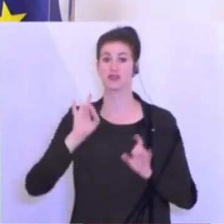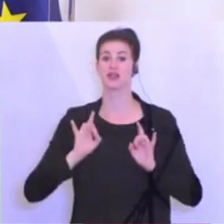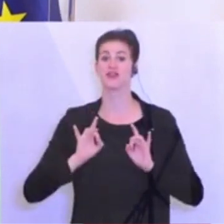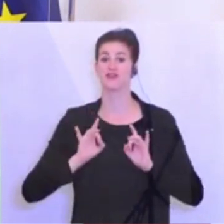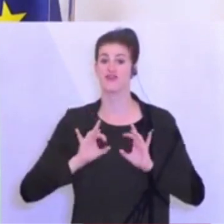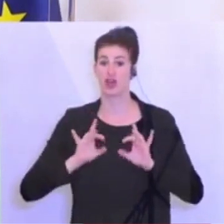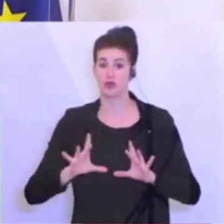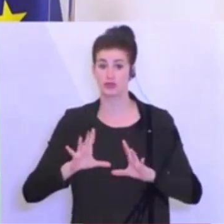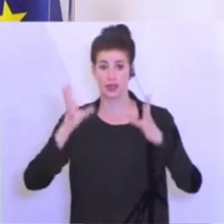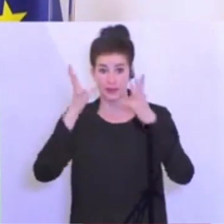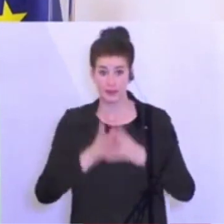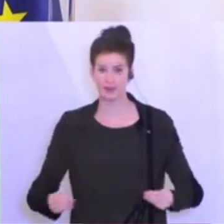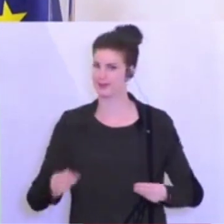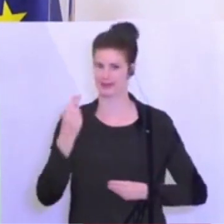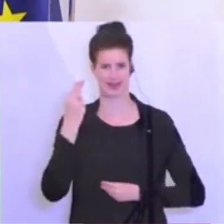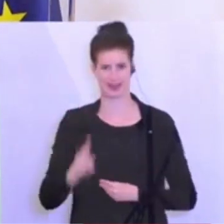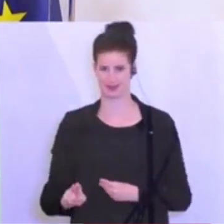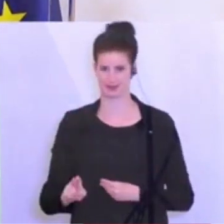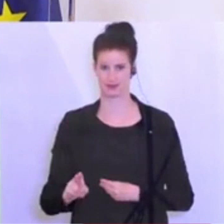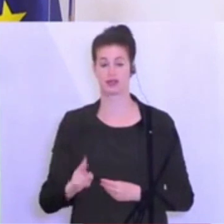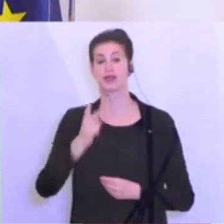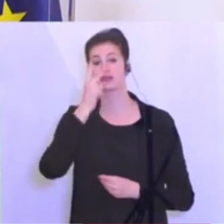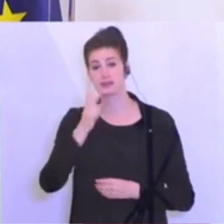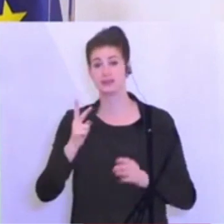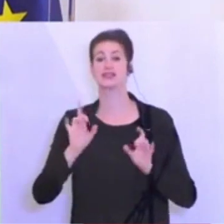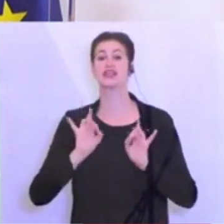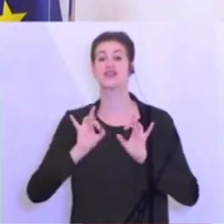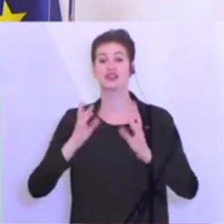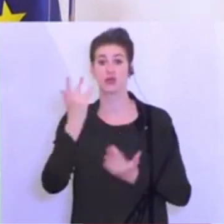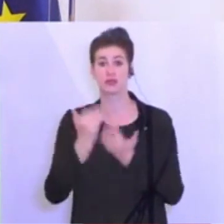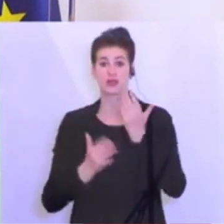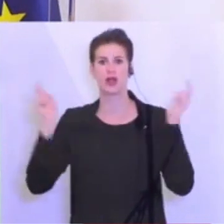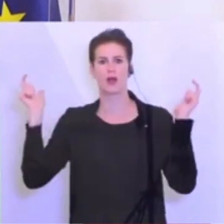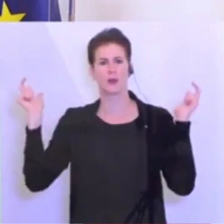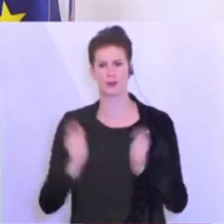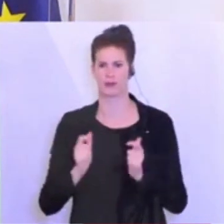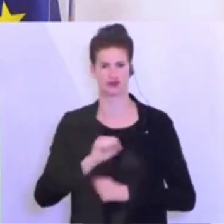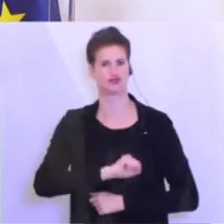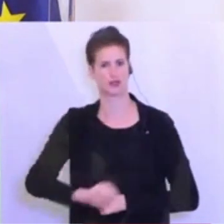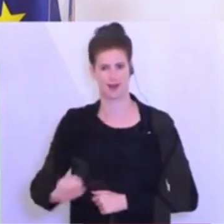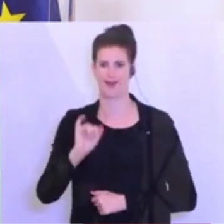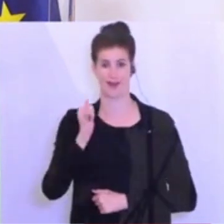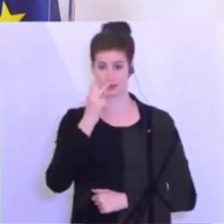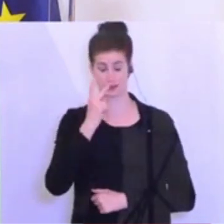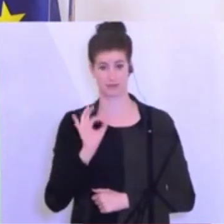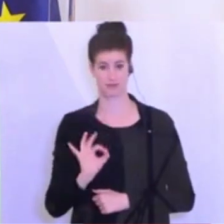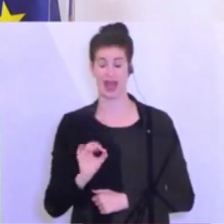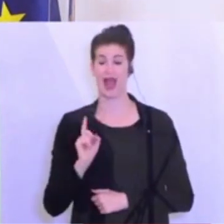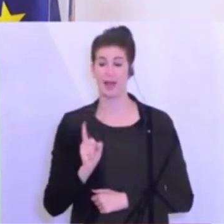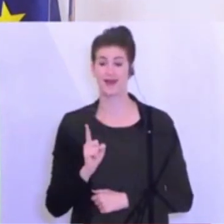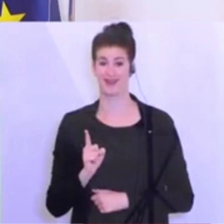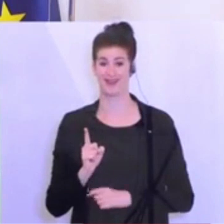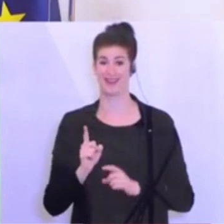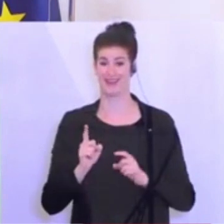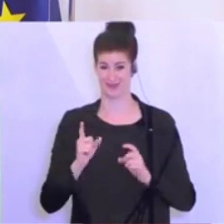haben es geschafft, dass die Infektionszahlen in Österreich irrsinnig schnell gesunken sind. Aber genauso schnell wie Infektionszahlen